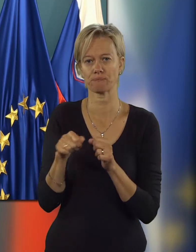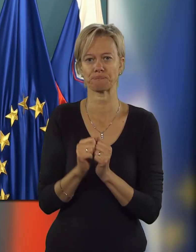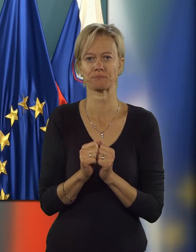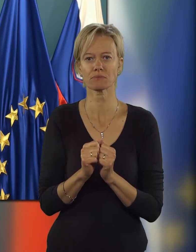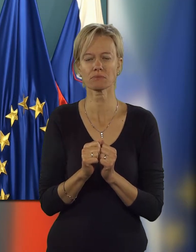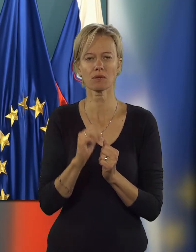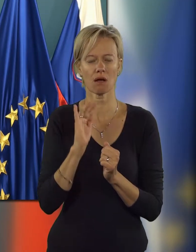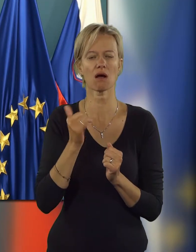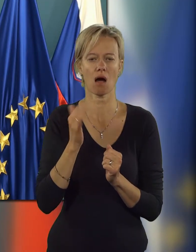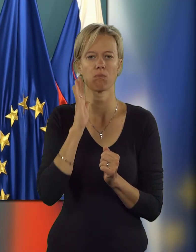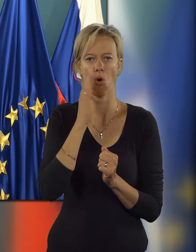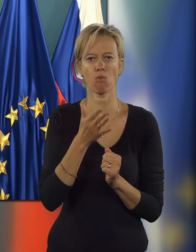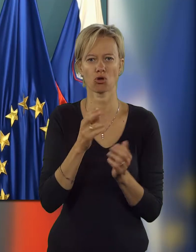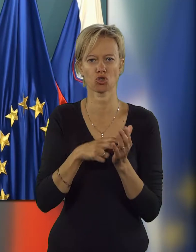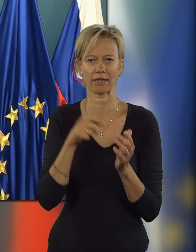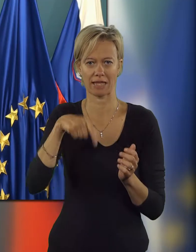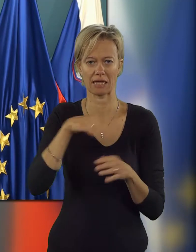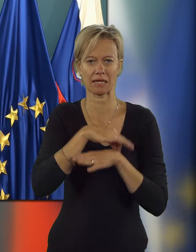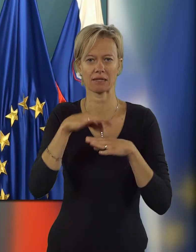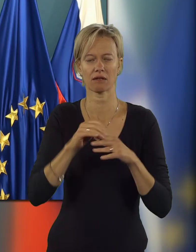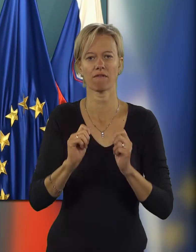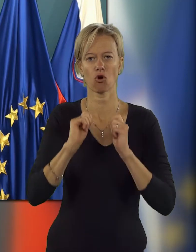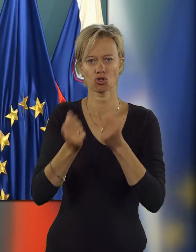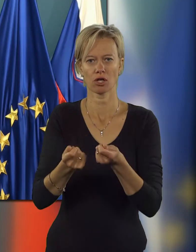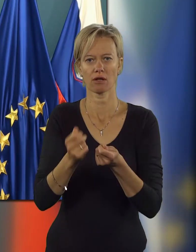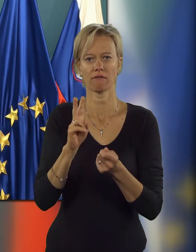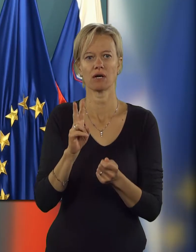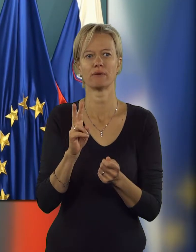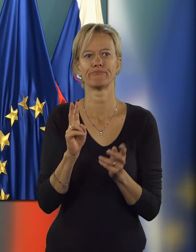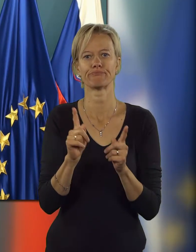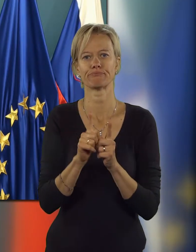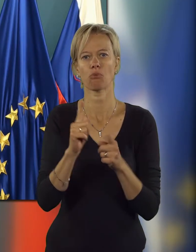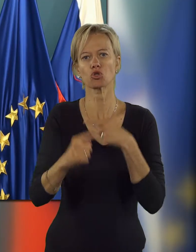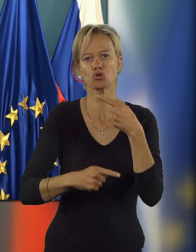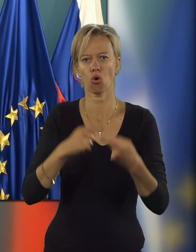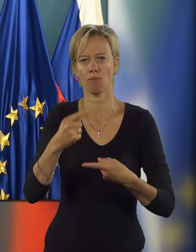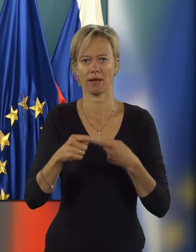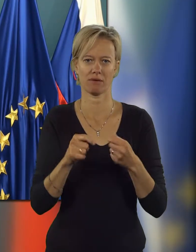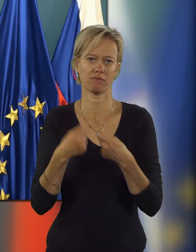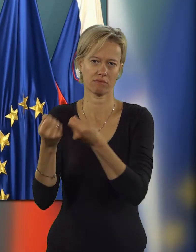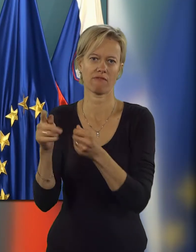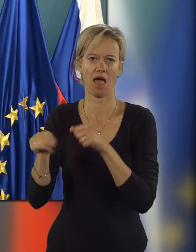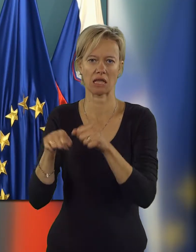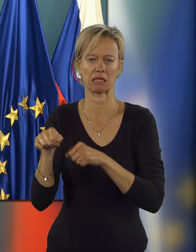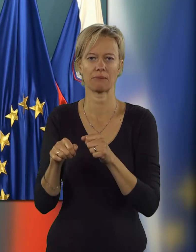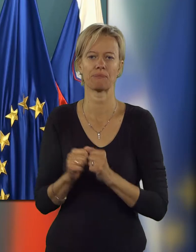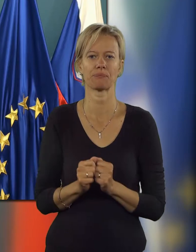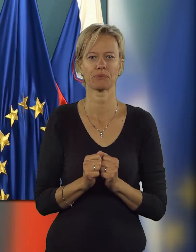in ga bomo še ta teden vložil v postopek vladi